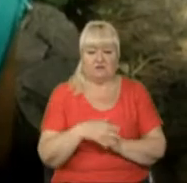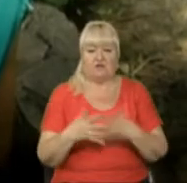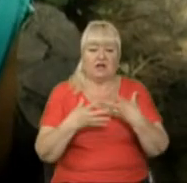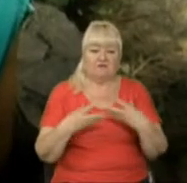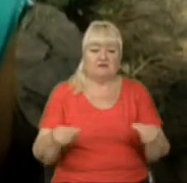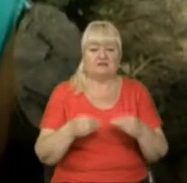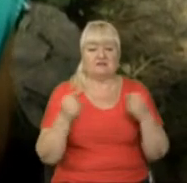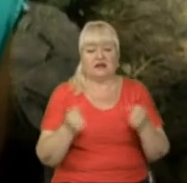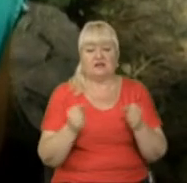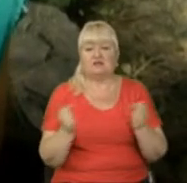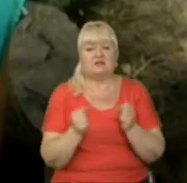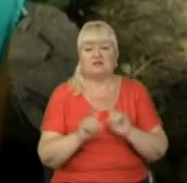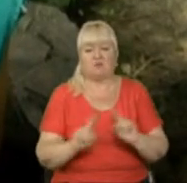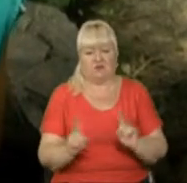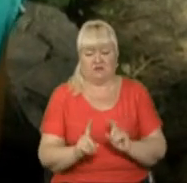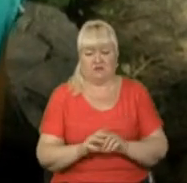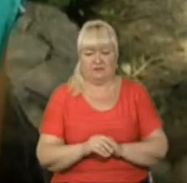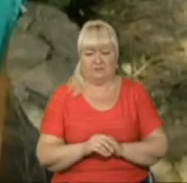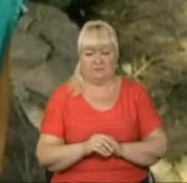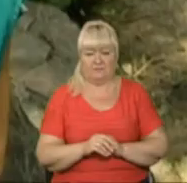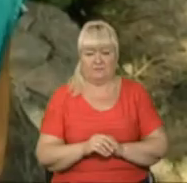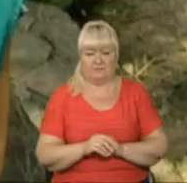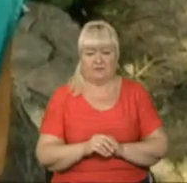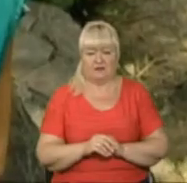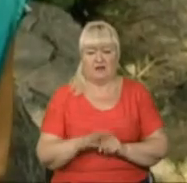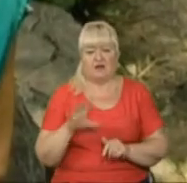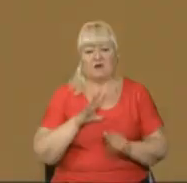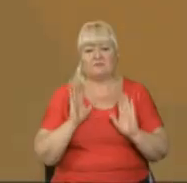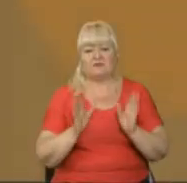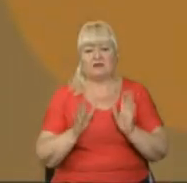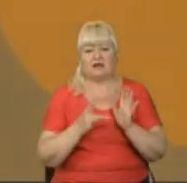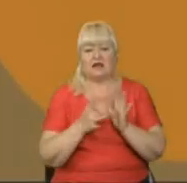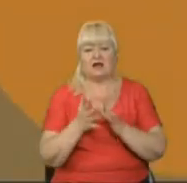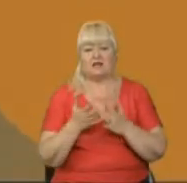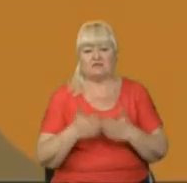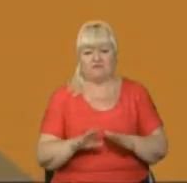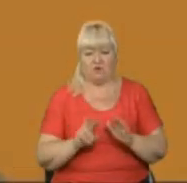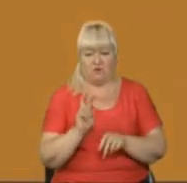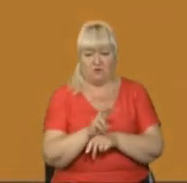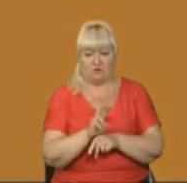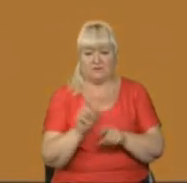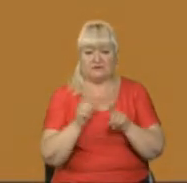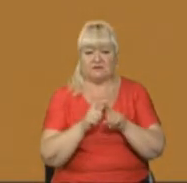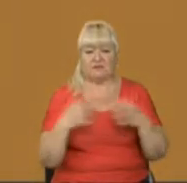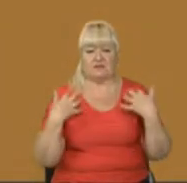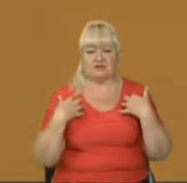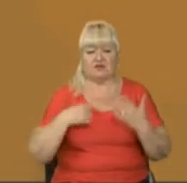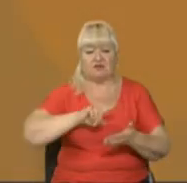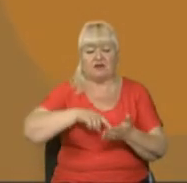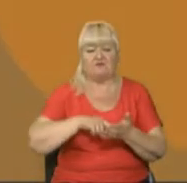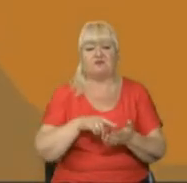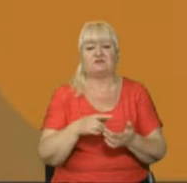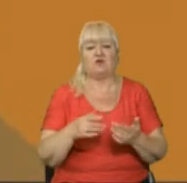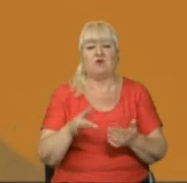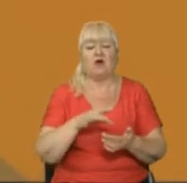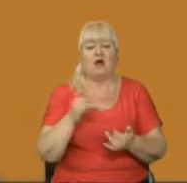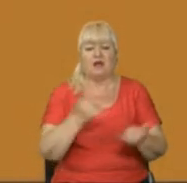літо, зимою – ні. Зимою раз на різдво ходимося. За словами начальниці Львівського міського лабораторного